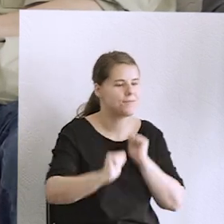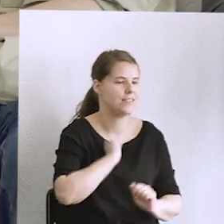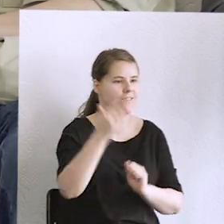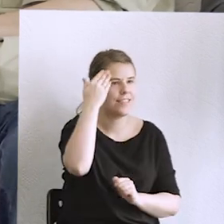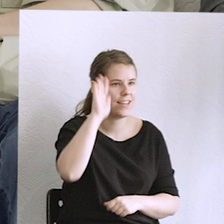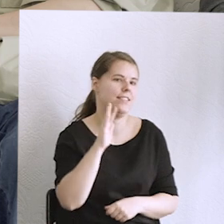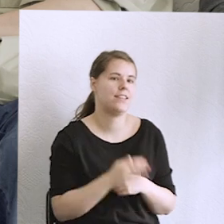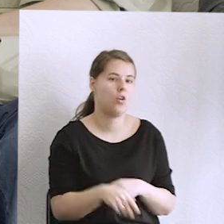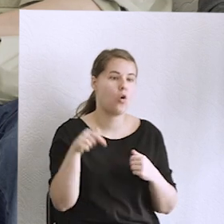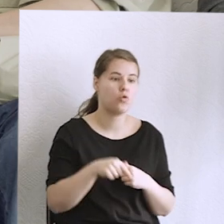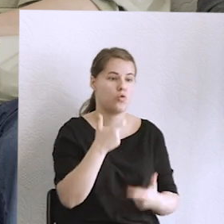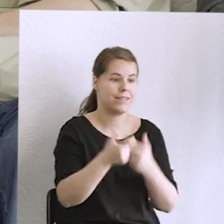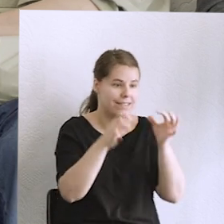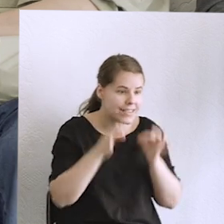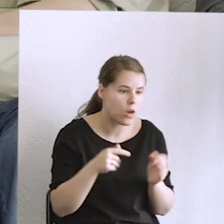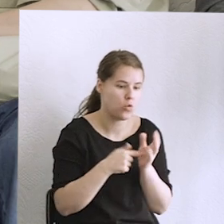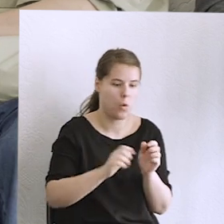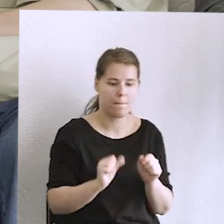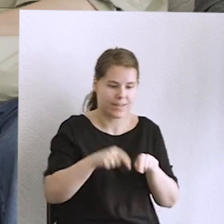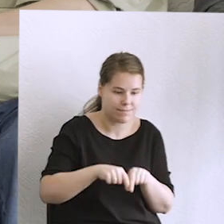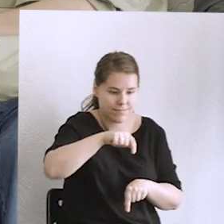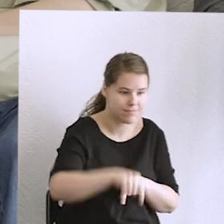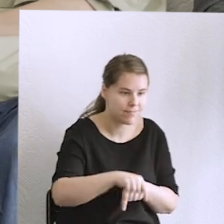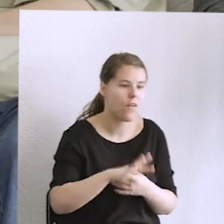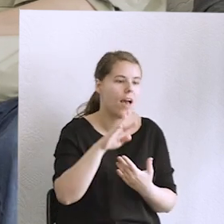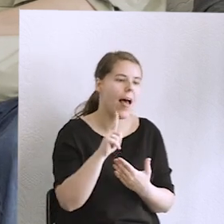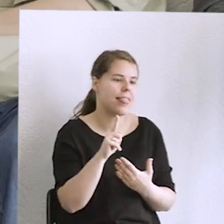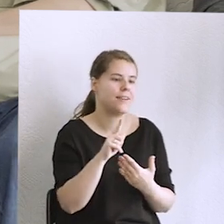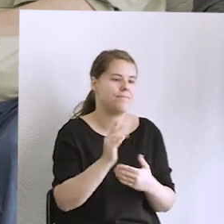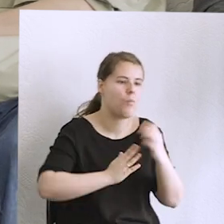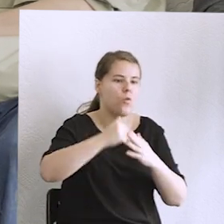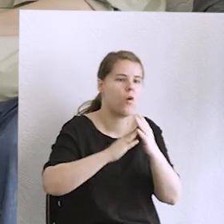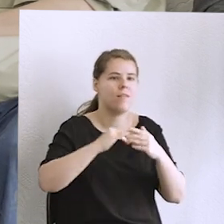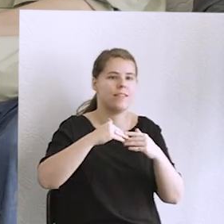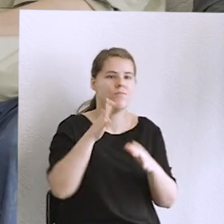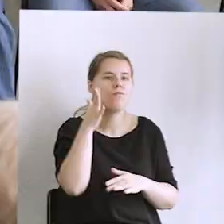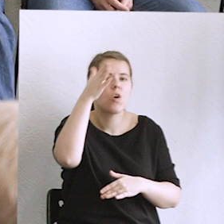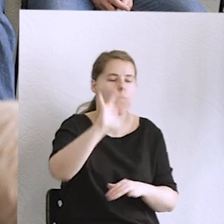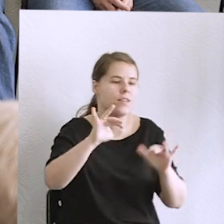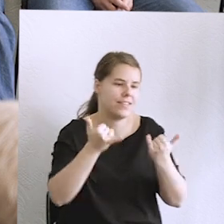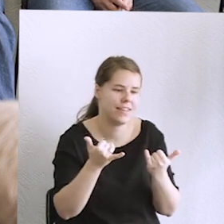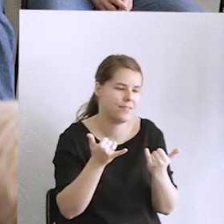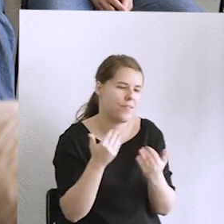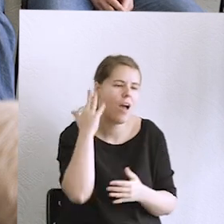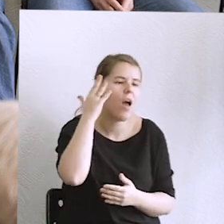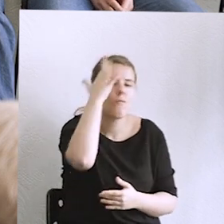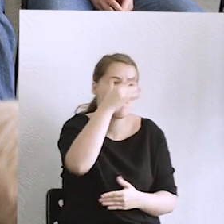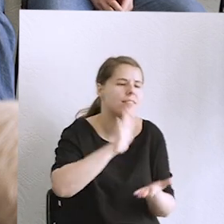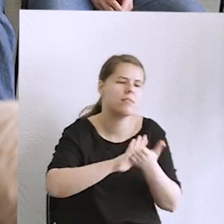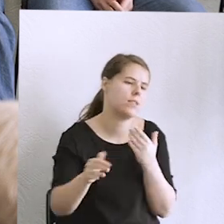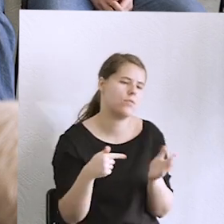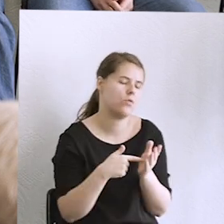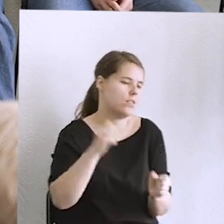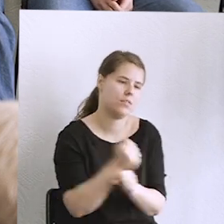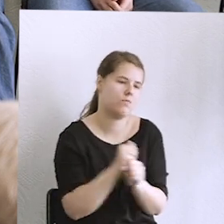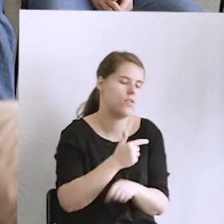takim pierwszym krokiem, ale nie zbudujemy tej wizji, a tym bardziej drogi do niej, jeżeli nie będziemy się w tym ćwiczyć, w tej wyobraźni też. Widzę w tym wielką